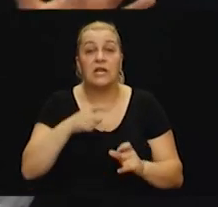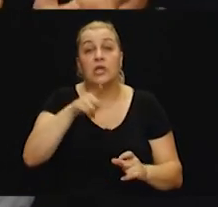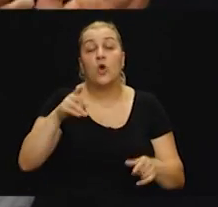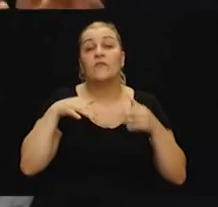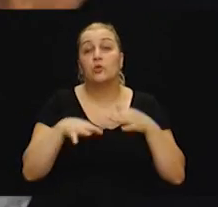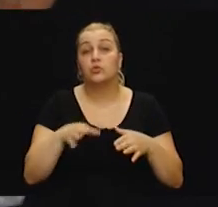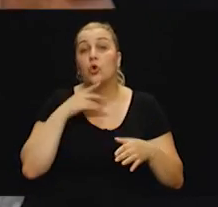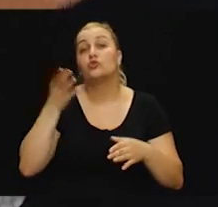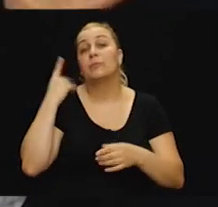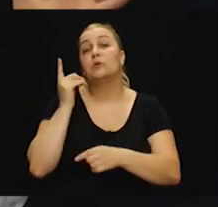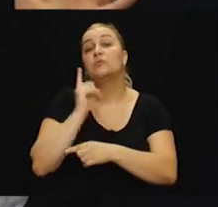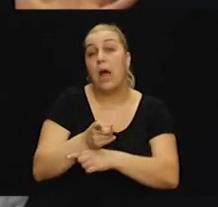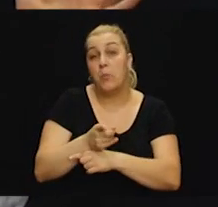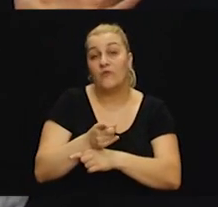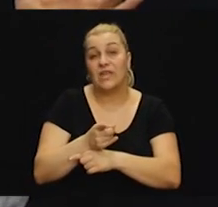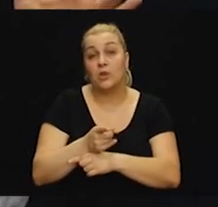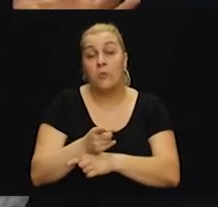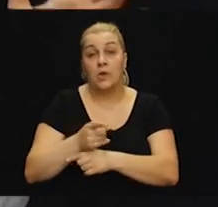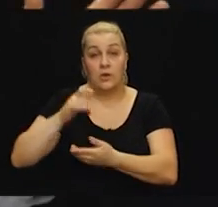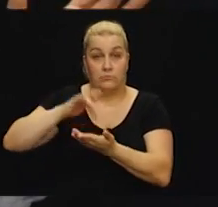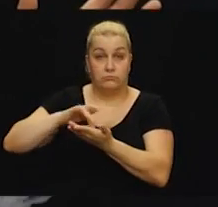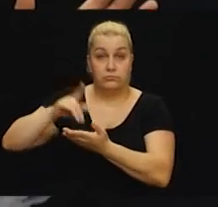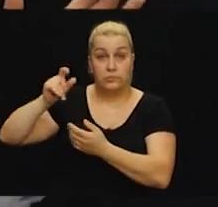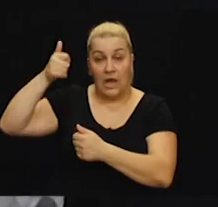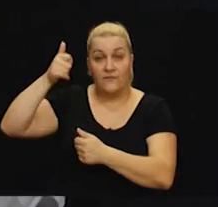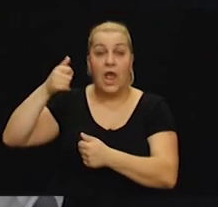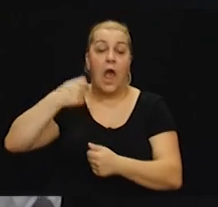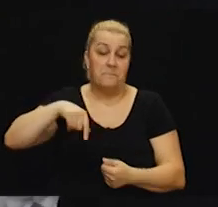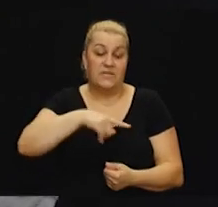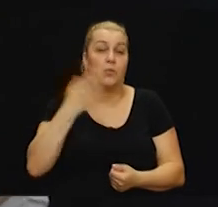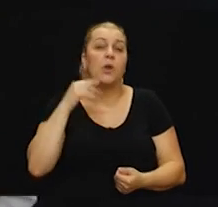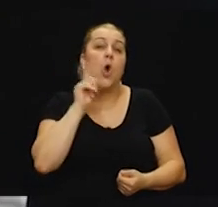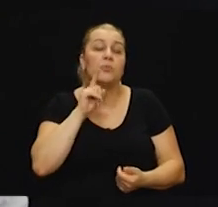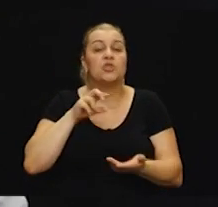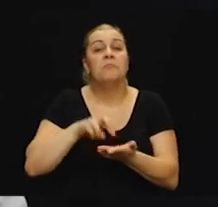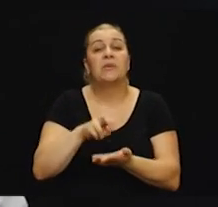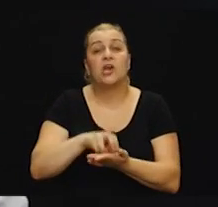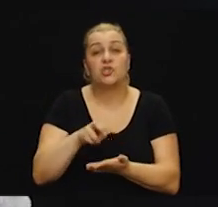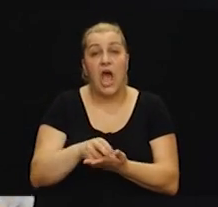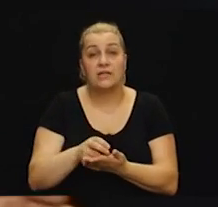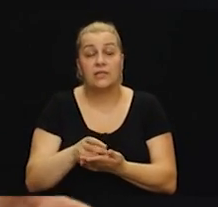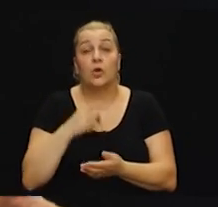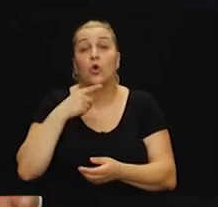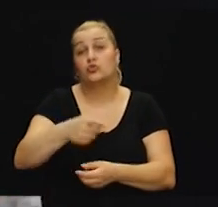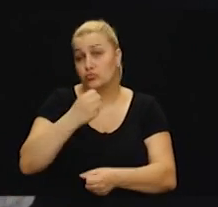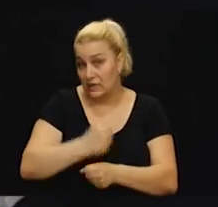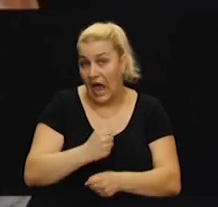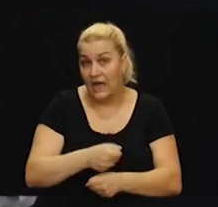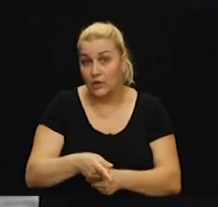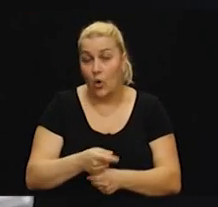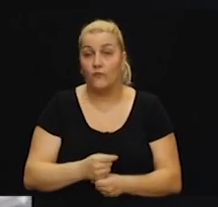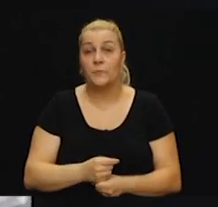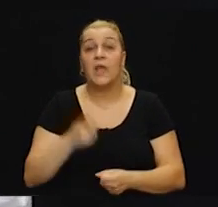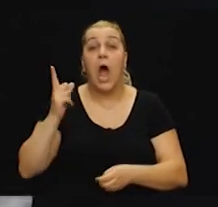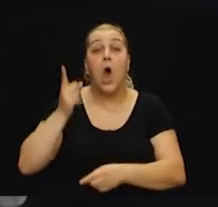ljudi u dijelu zapovednog kadra Doli. Mi smo pišaci, mi smo dakle akteri toga. Dakle, u dijelu